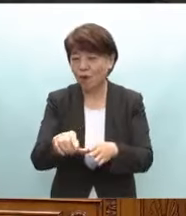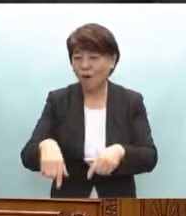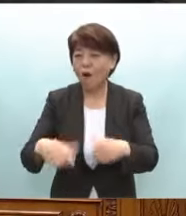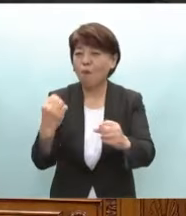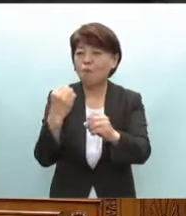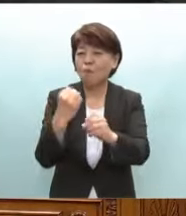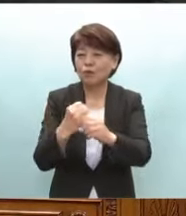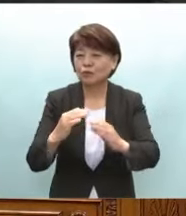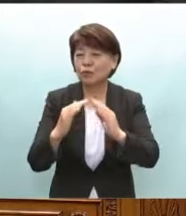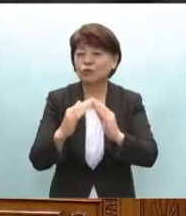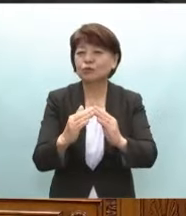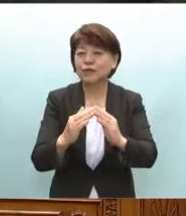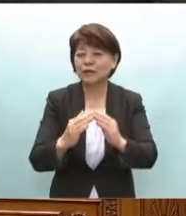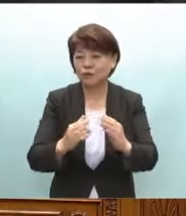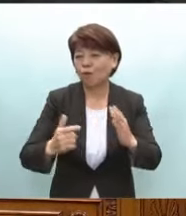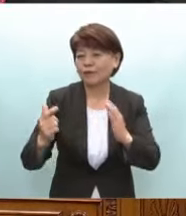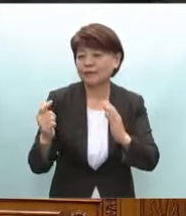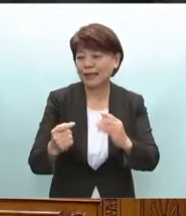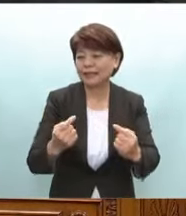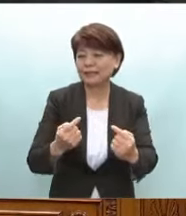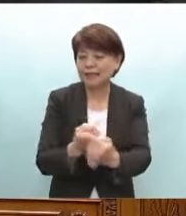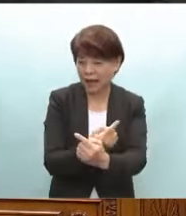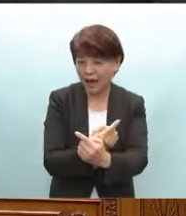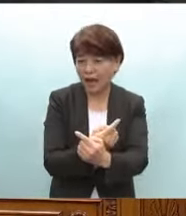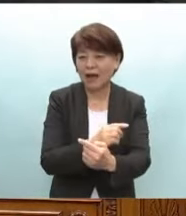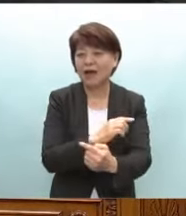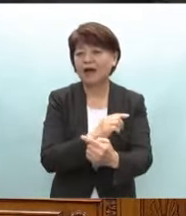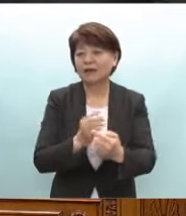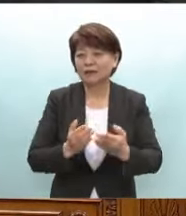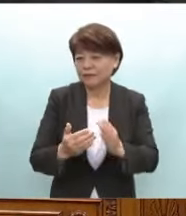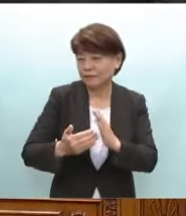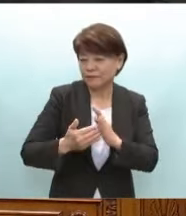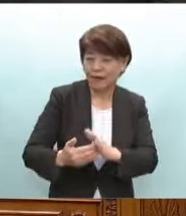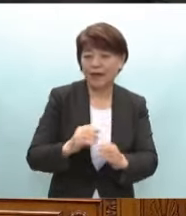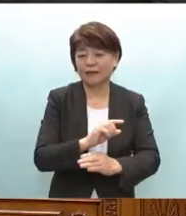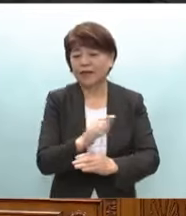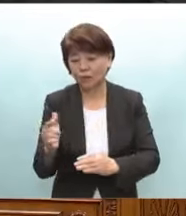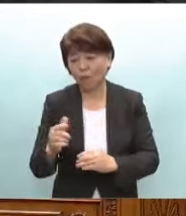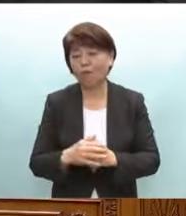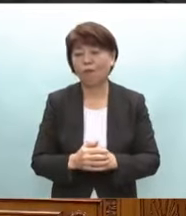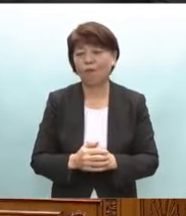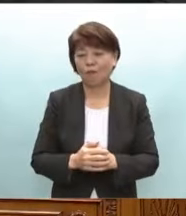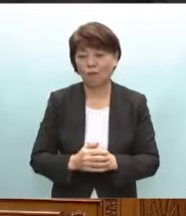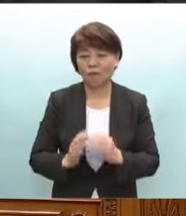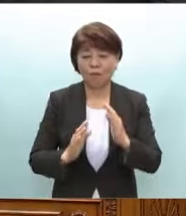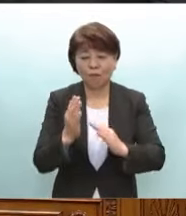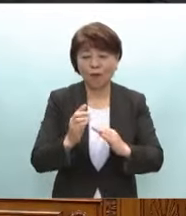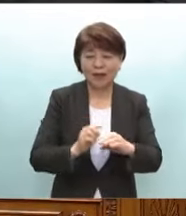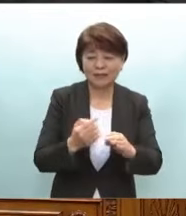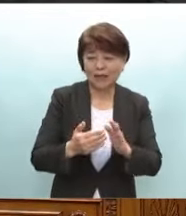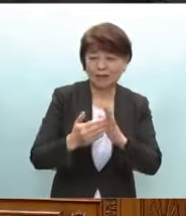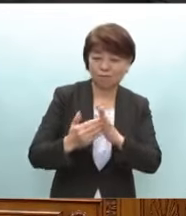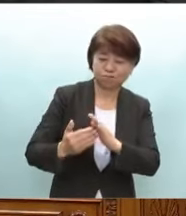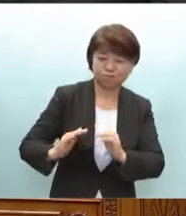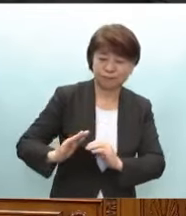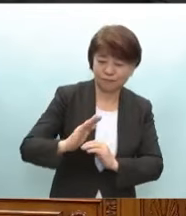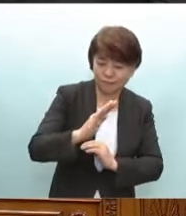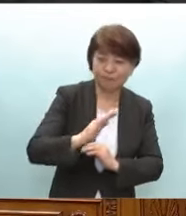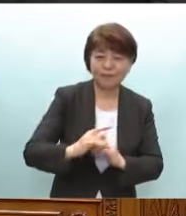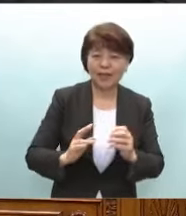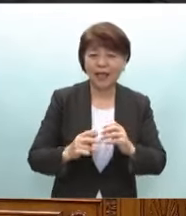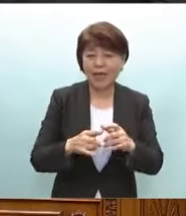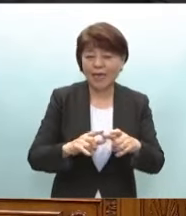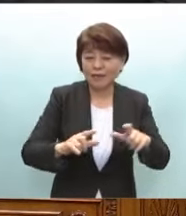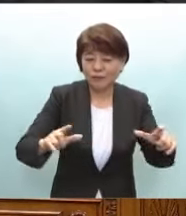の耐震化や群発地震による耐震力への影響の確認防火性の向上を含む延焼を防ぐ